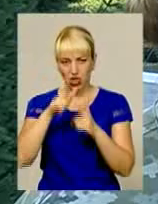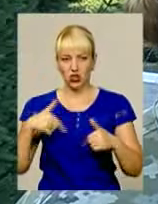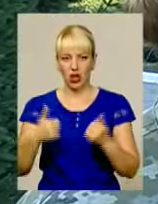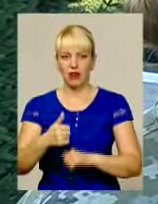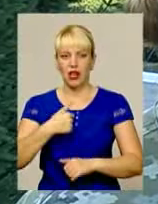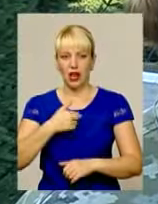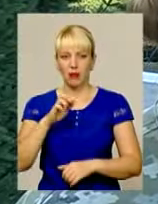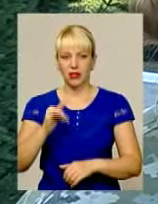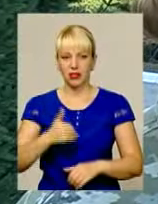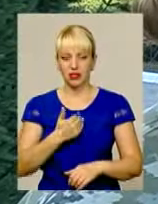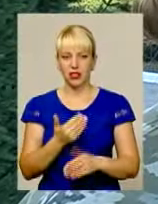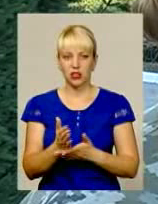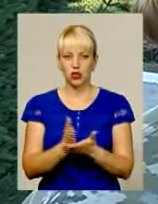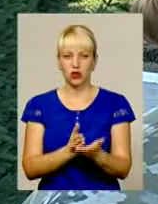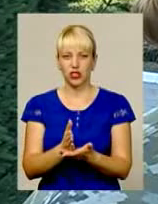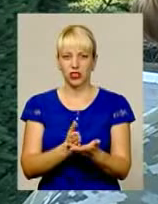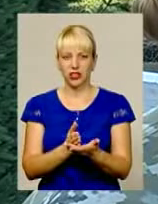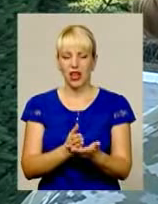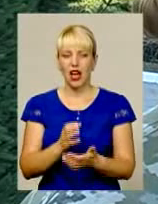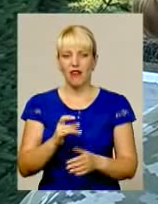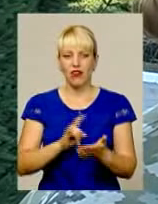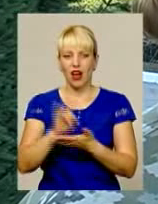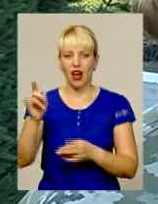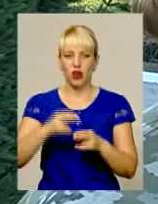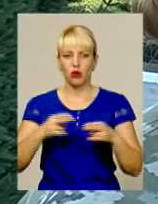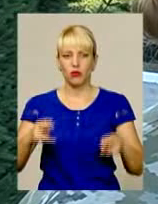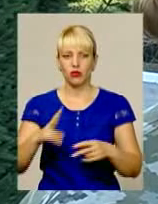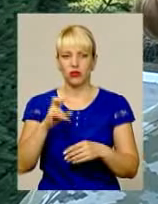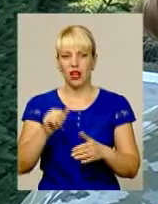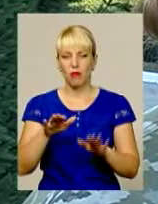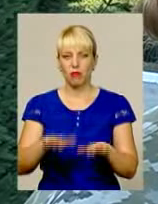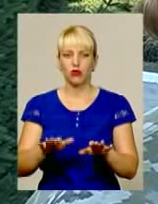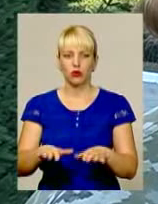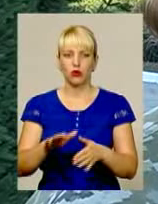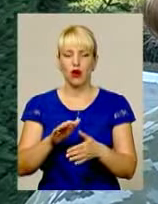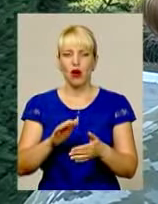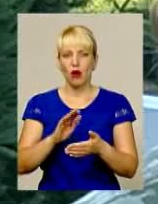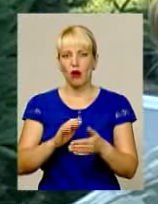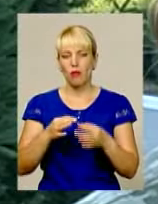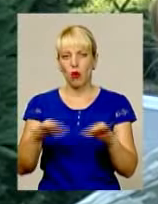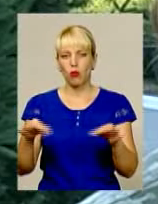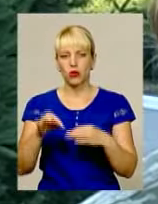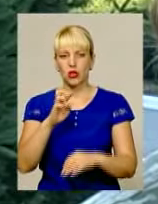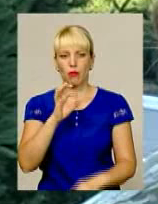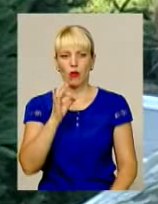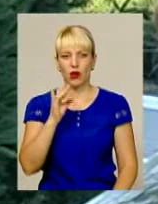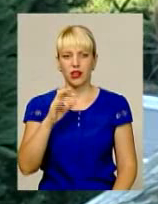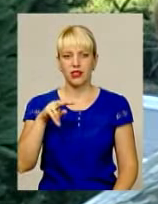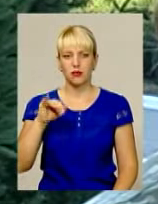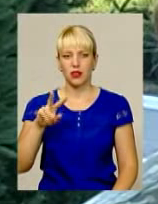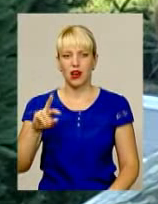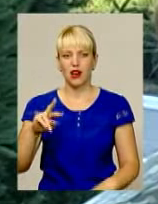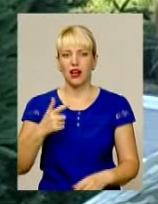Я б хотіла служити в аеропорту на пункті пропуску в Бориспіль. На мою думку, в аеропорту